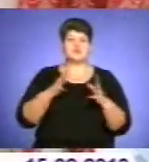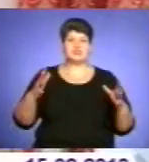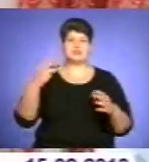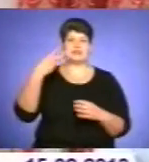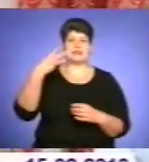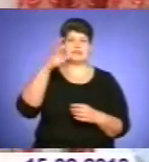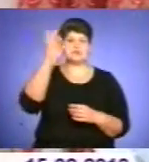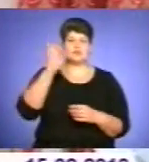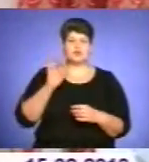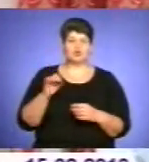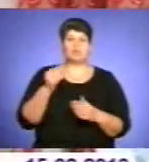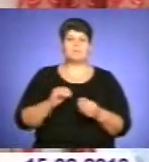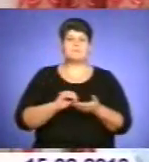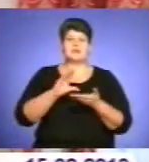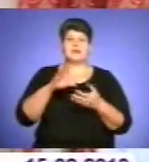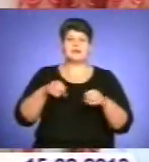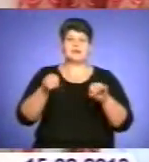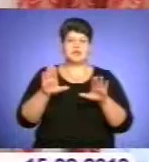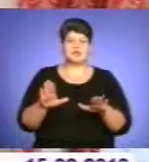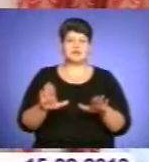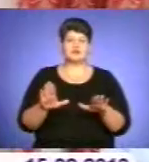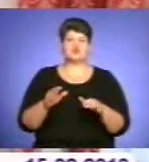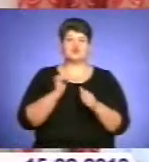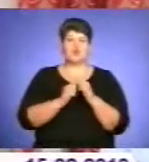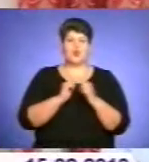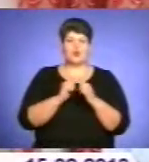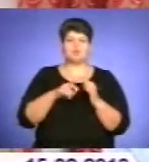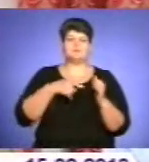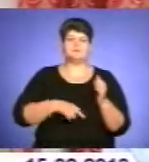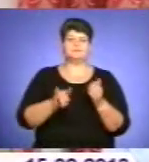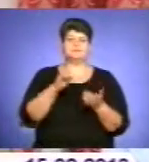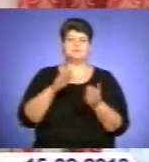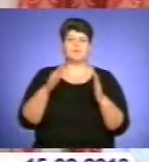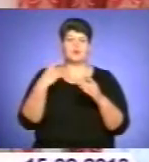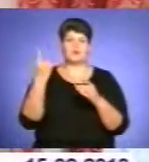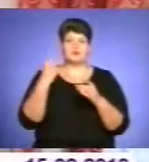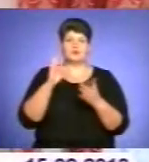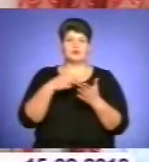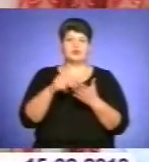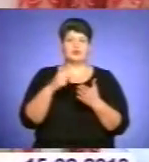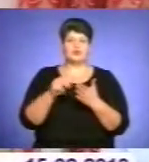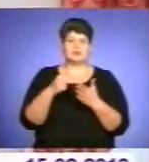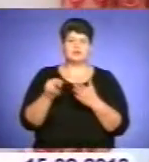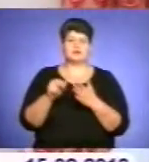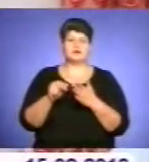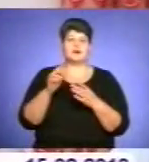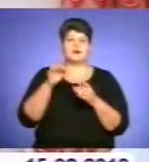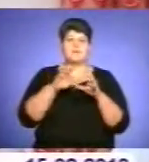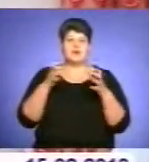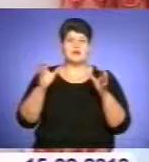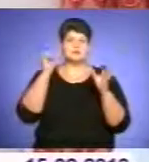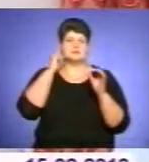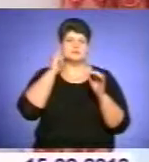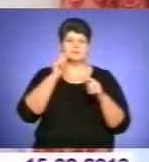Тому ми прийняли рішення, що в кожен пологовий будинок області буде закуплено апарат для ехоскринінгу слуху. Також, якщо